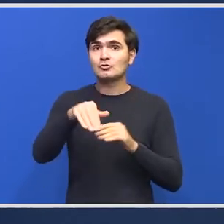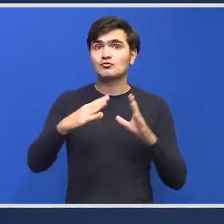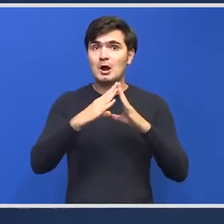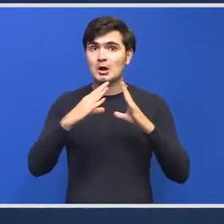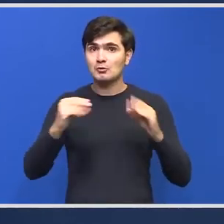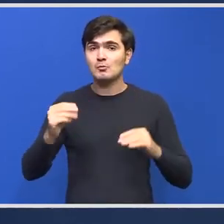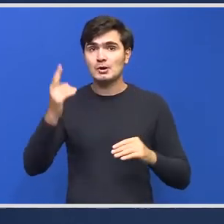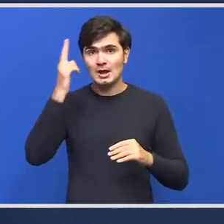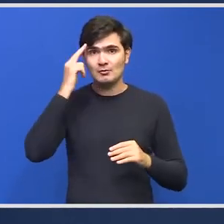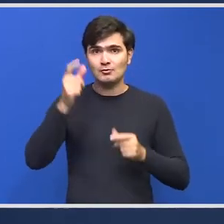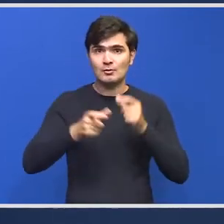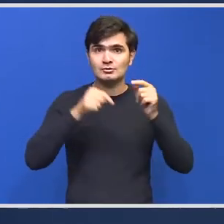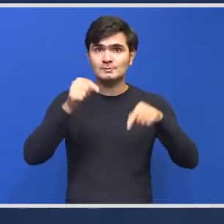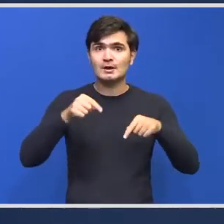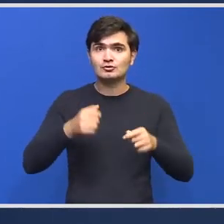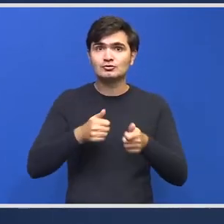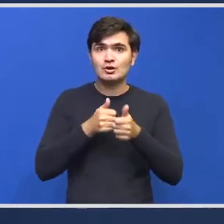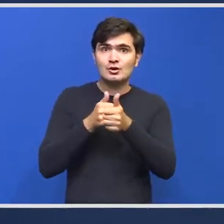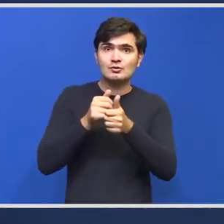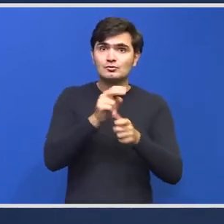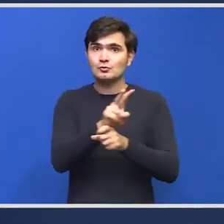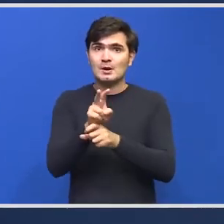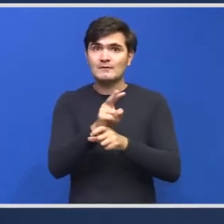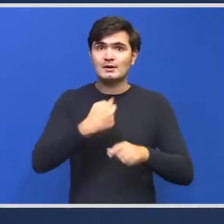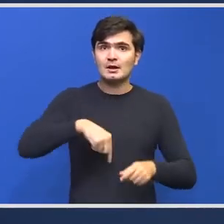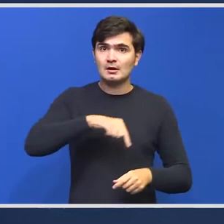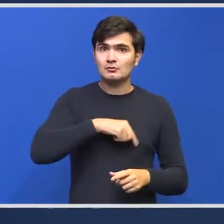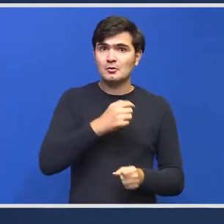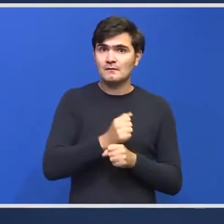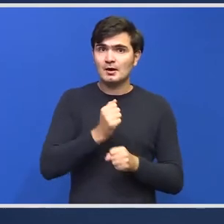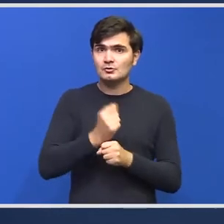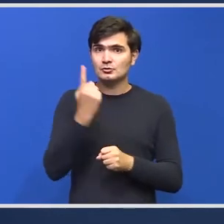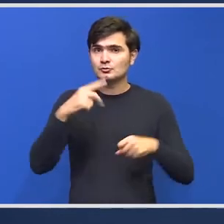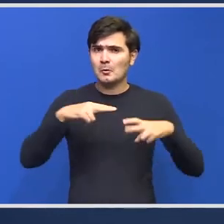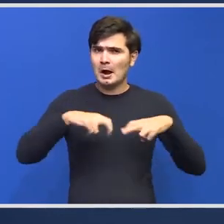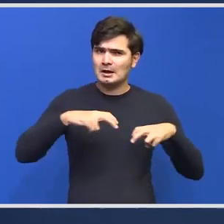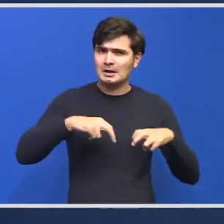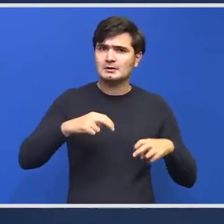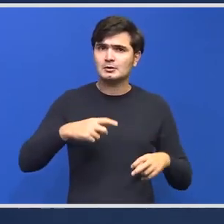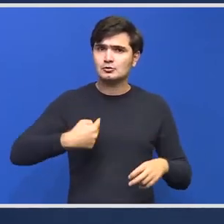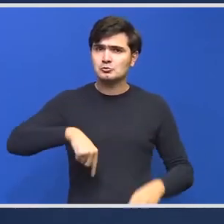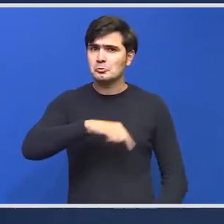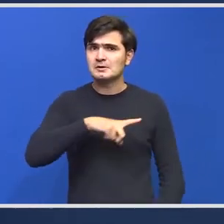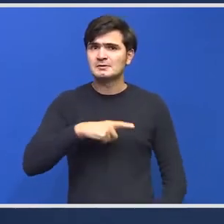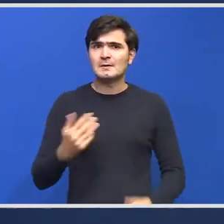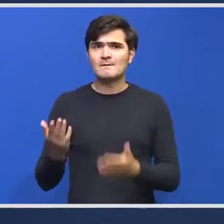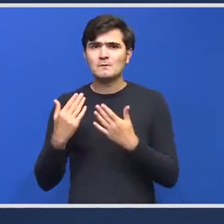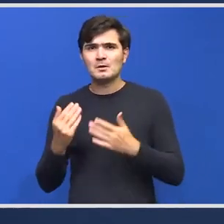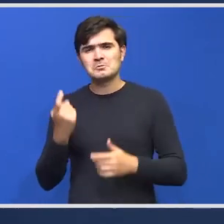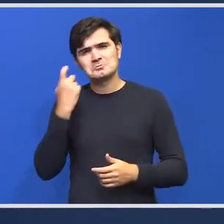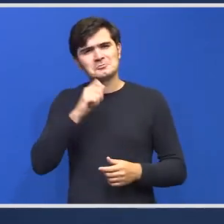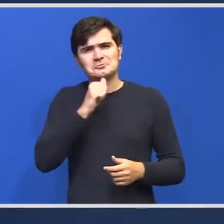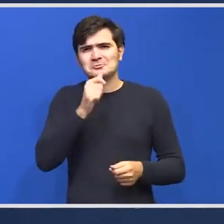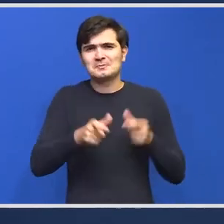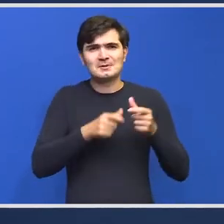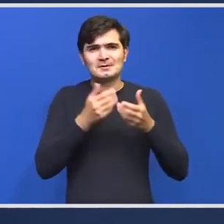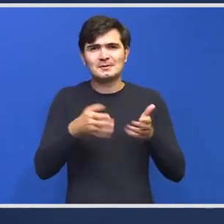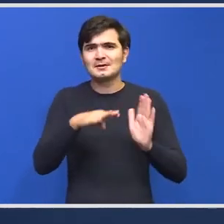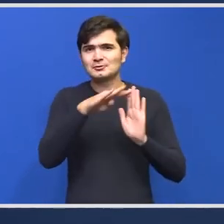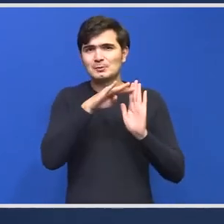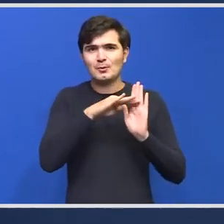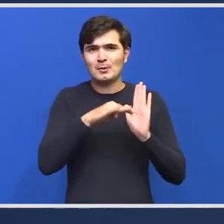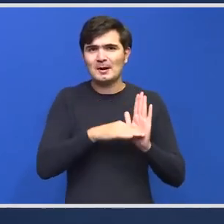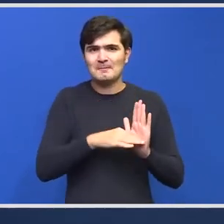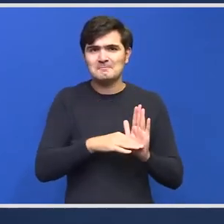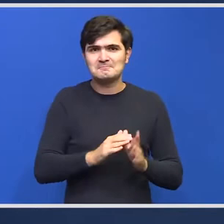Ce știți despre astfel de supravegheri la noi și dacă se face o anchetă, dacă suntem vulnerabili? Nu știu nimic despre acest program